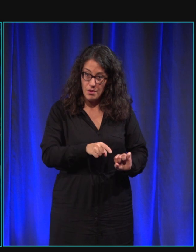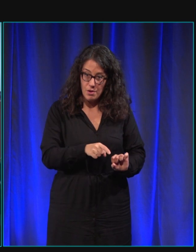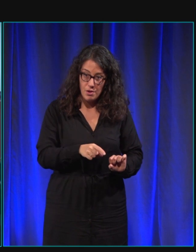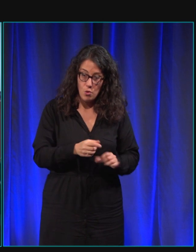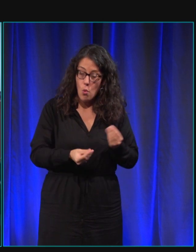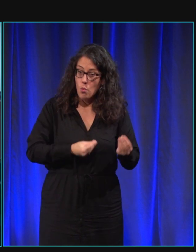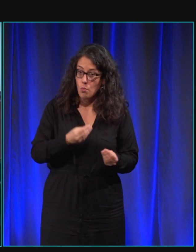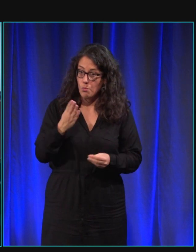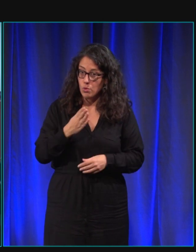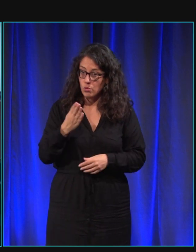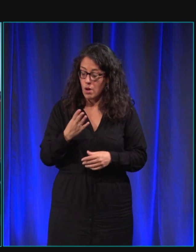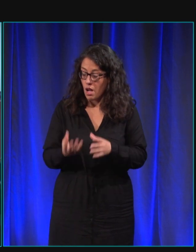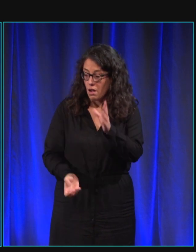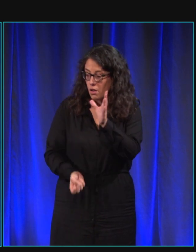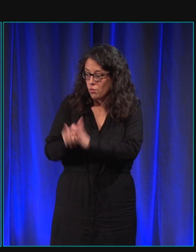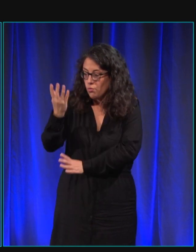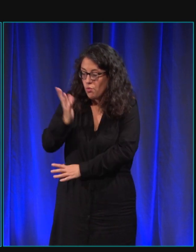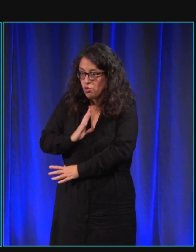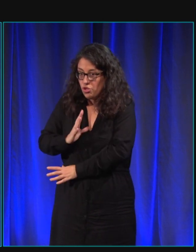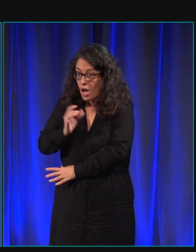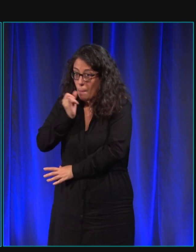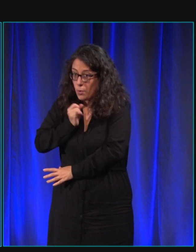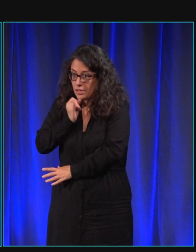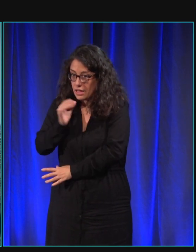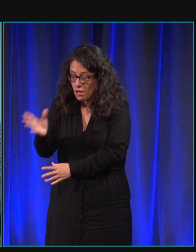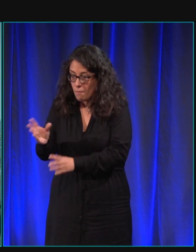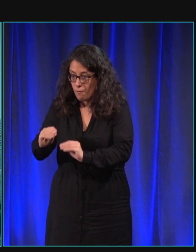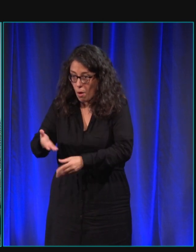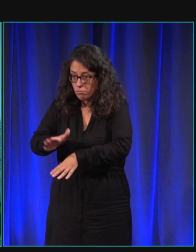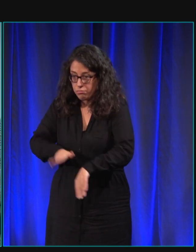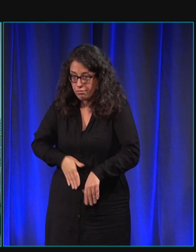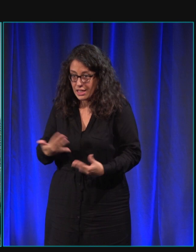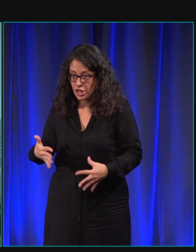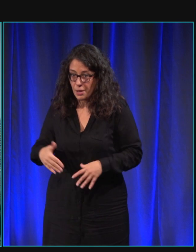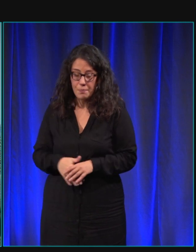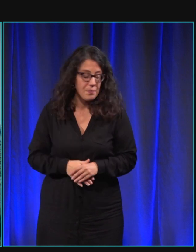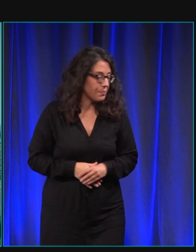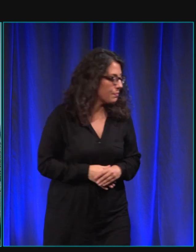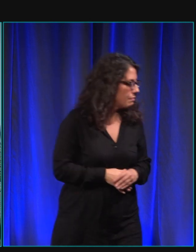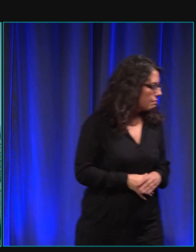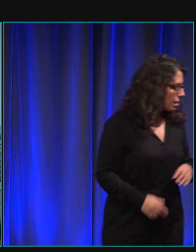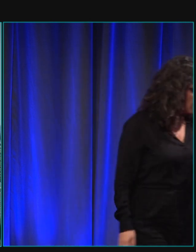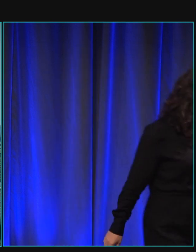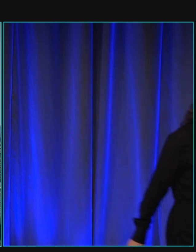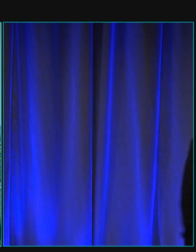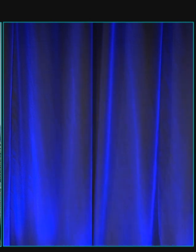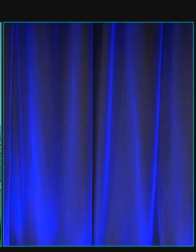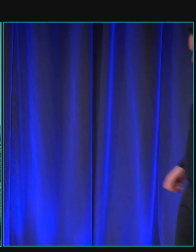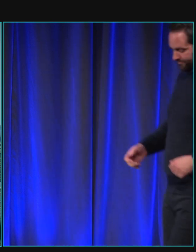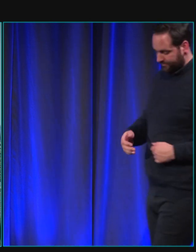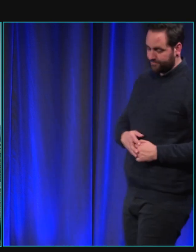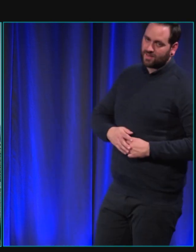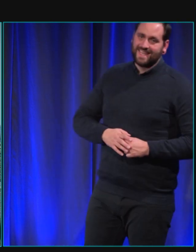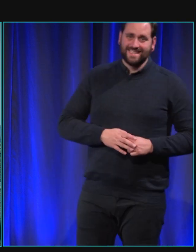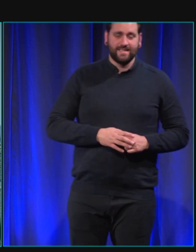ou faut-il le prendre dès son plus jeune âge en fait c'est ça ça dépend il faut que la loi oblige qu'il ait 18